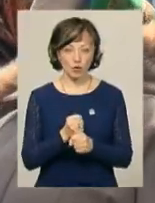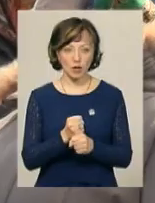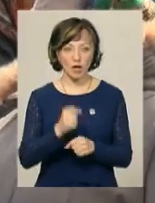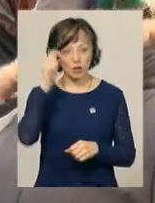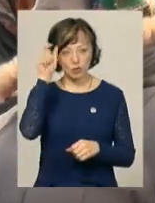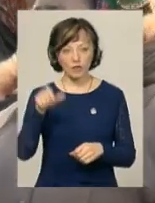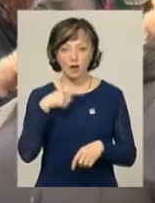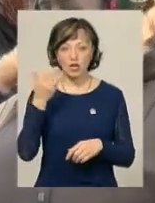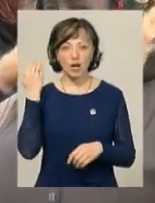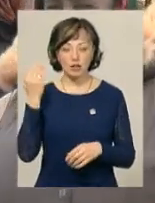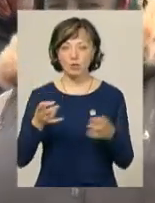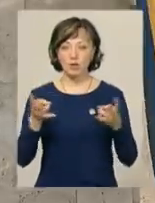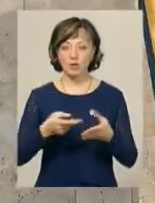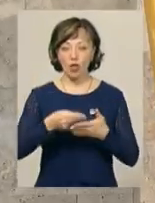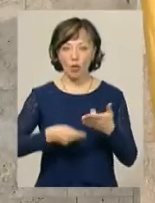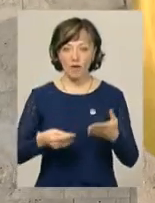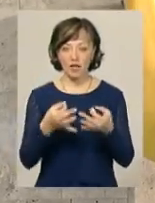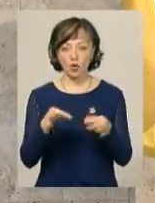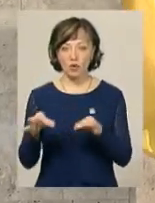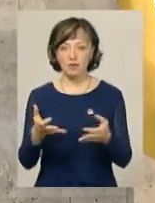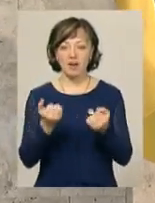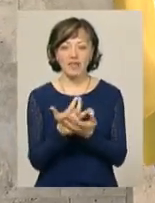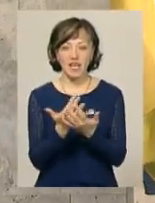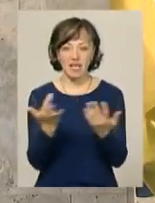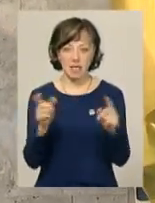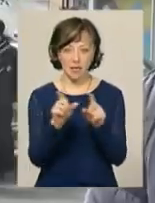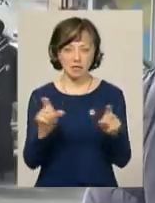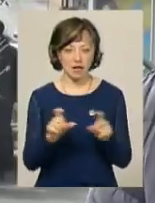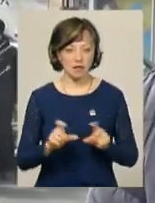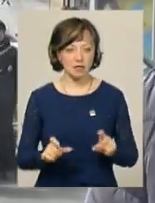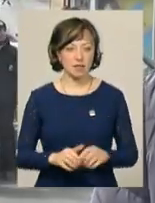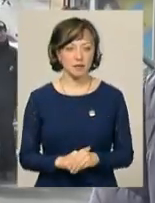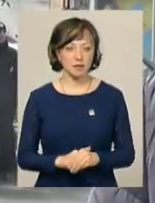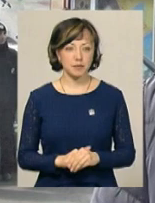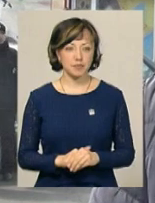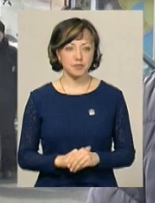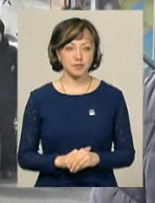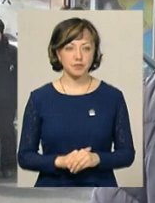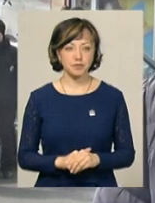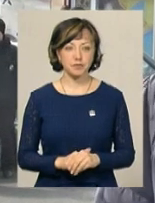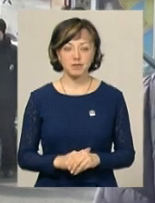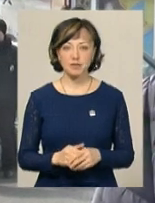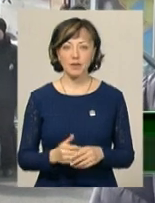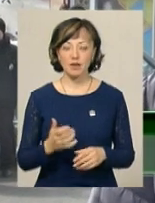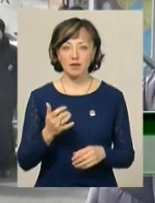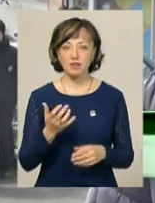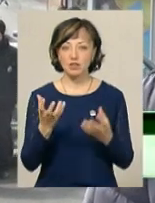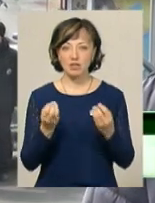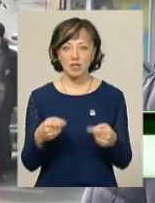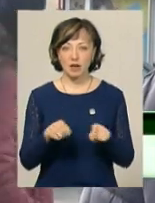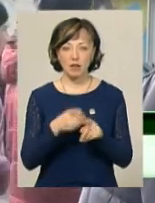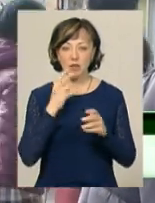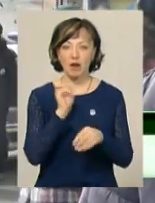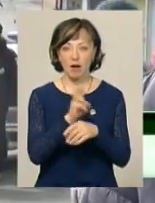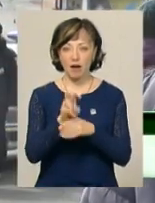Чоловік каже, раніше потрібні довідки і дозволи брав у різних інстанціях. Черів тут у нас аж таких нема, це ходанина,